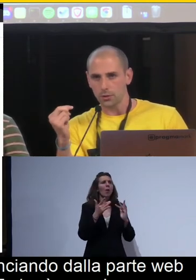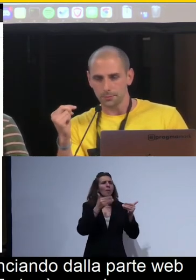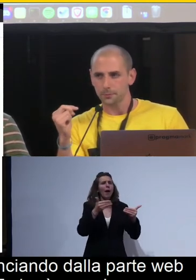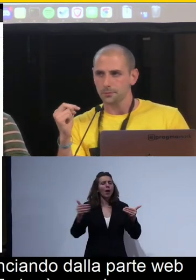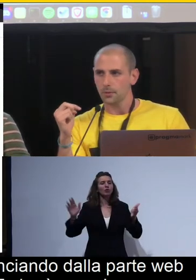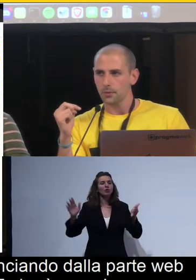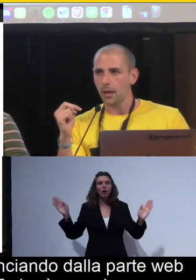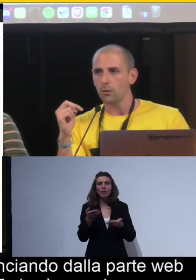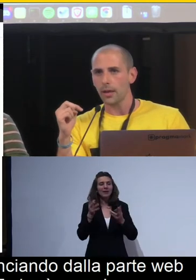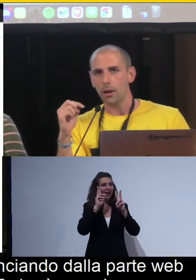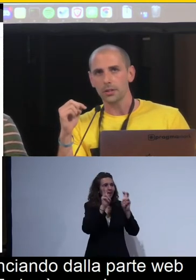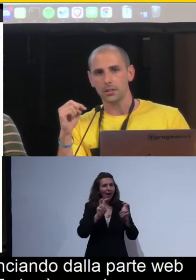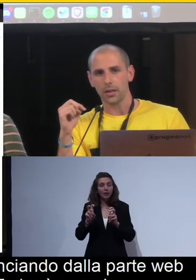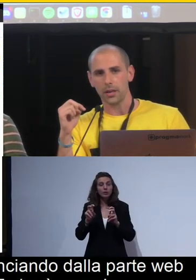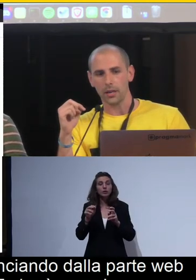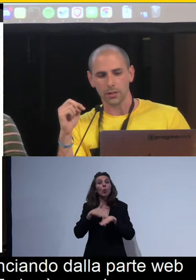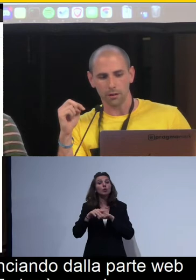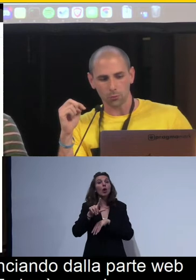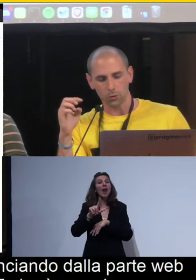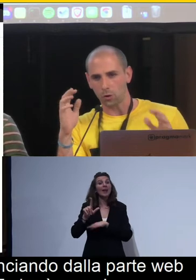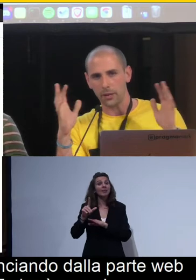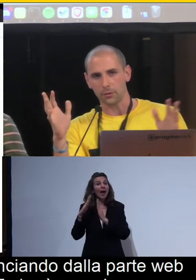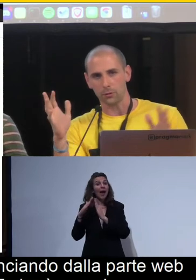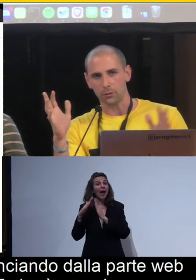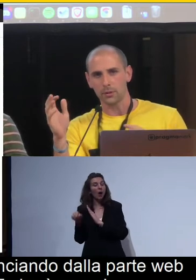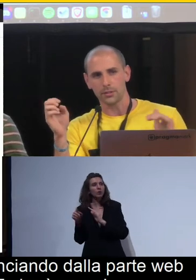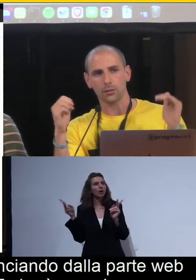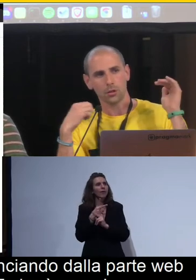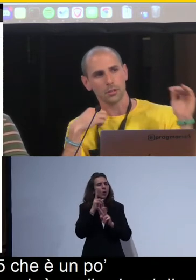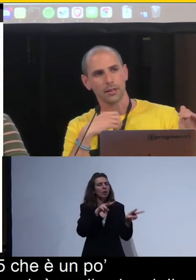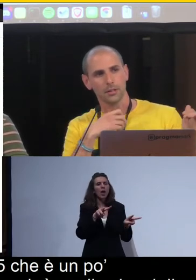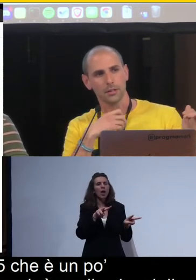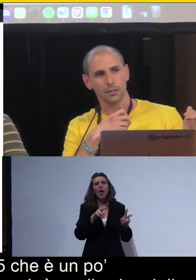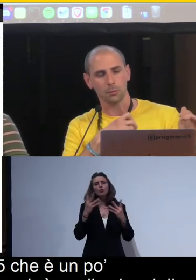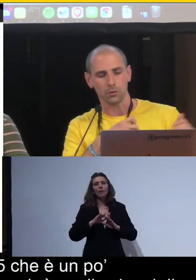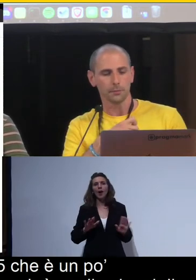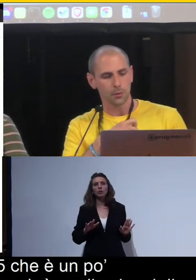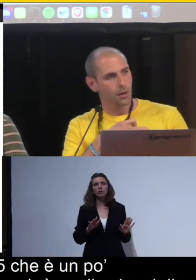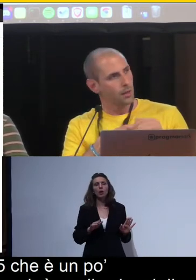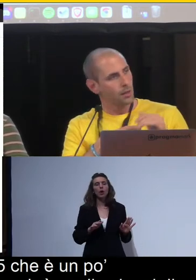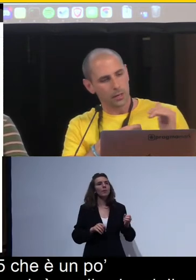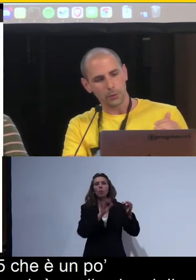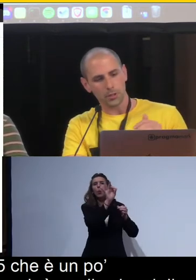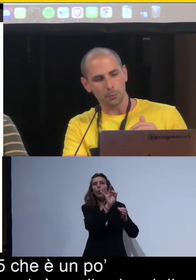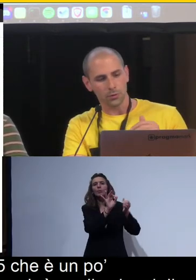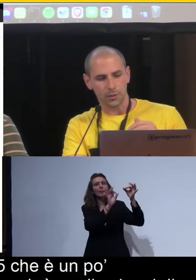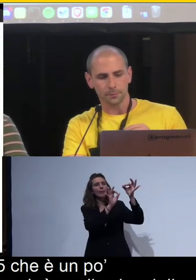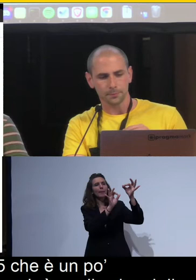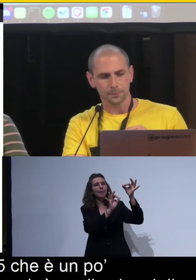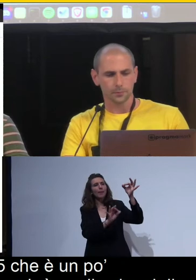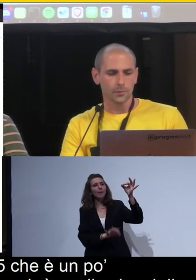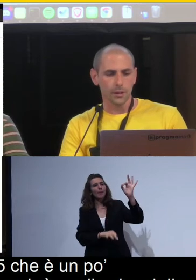Lighthouse, è quello che si dice essere un controllo pienamente automatizzato, cioè una checklist di punti. Rispetto a questi